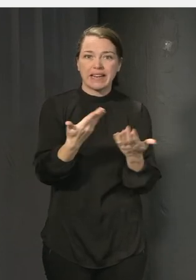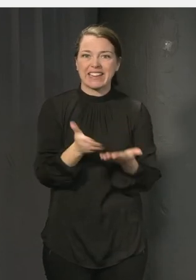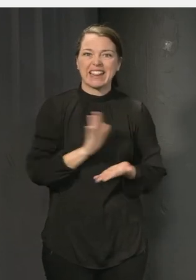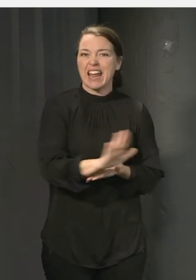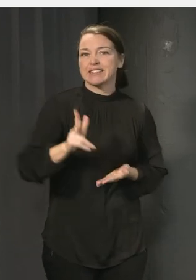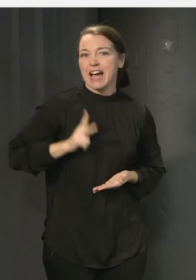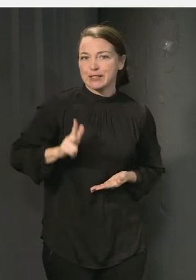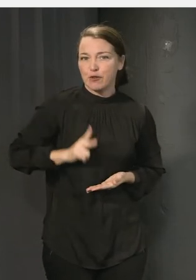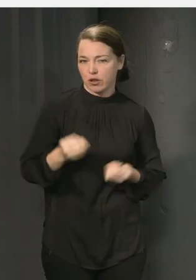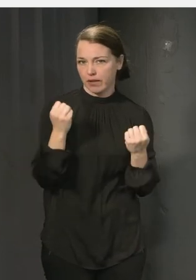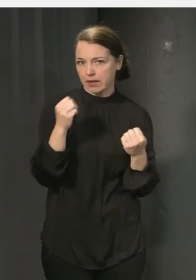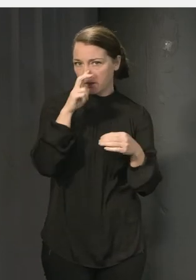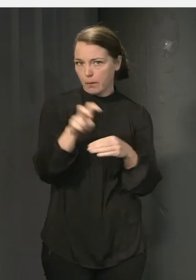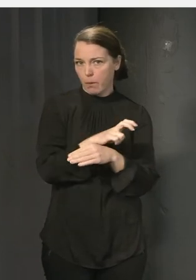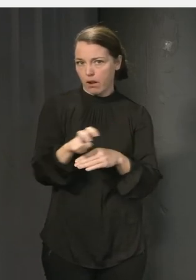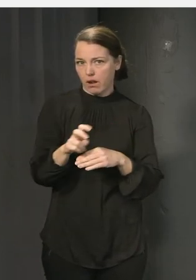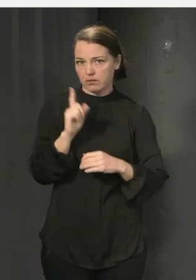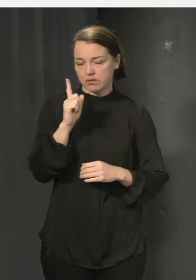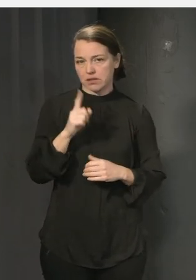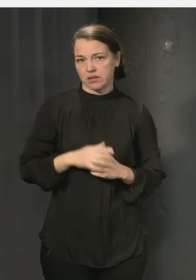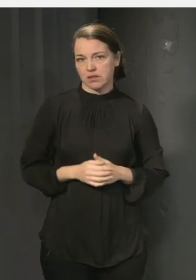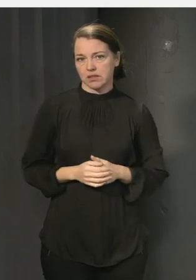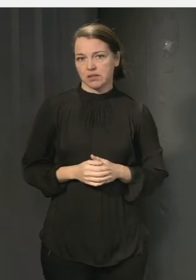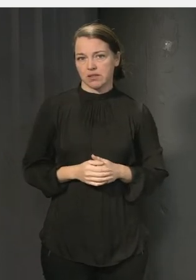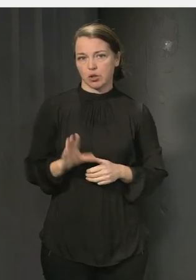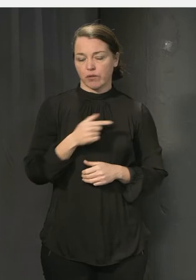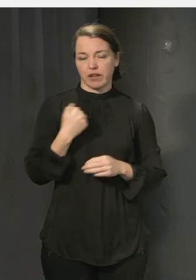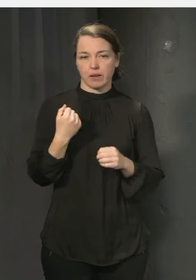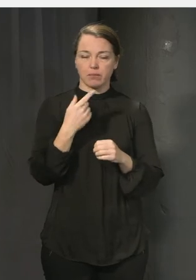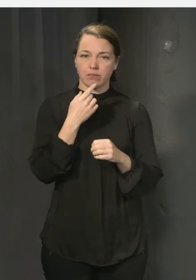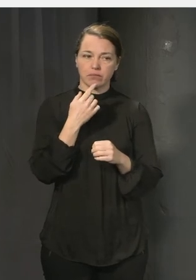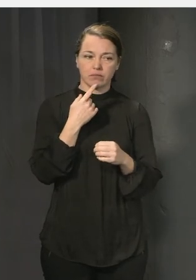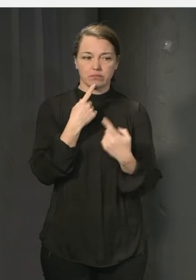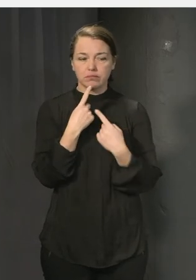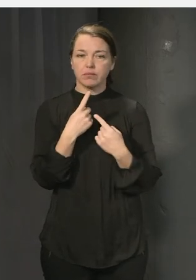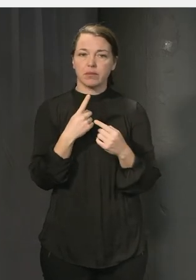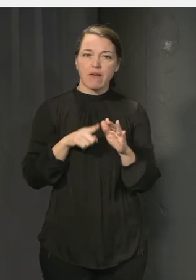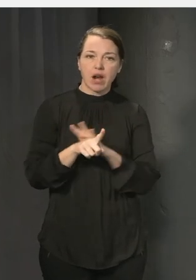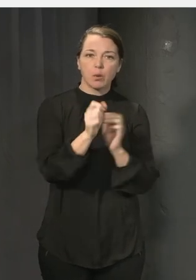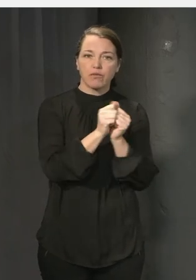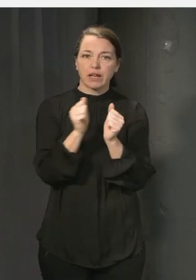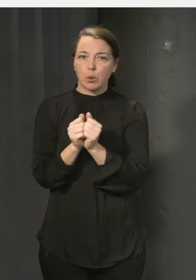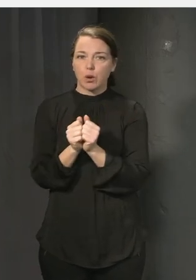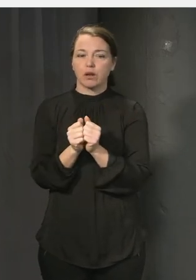ju viktigt att ha koll på. Och när vi pratar om framgångsfaktorer och vad som inte fungerar så